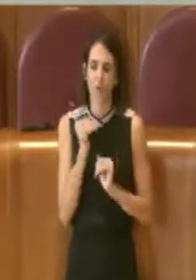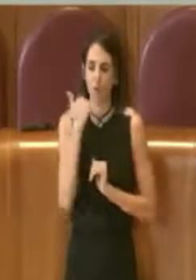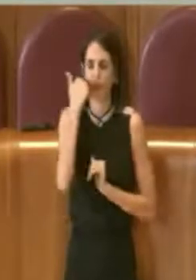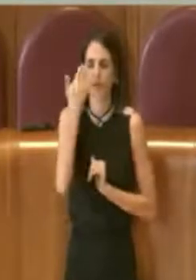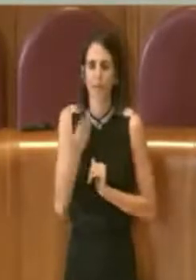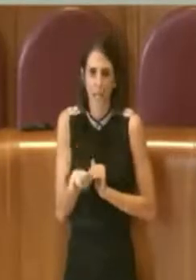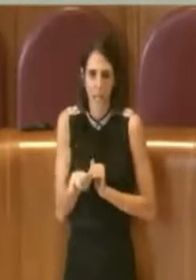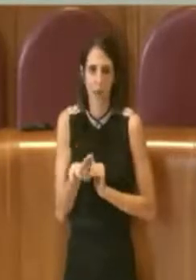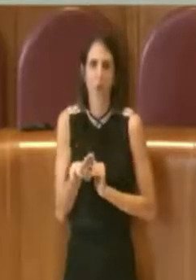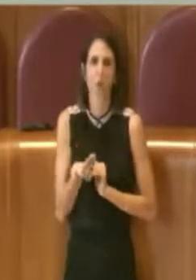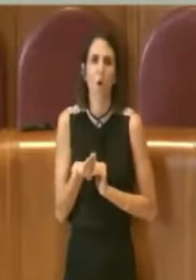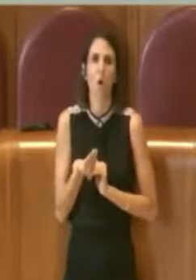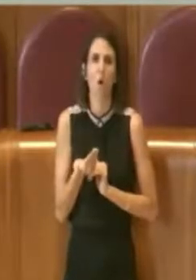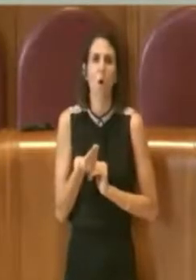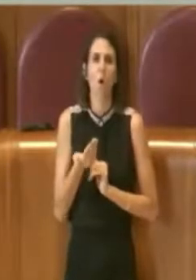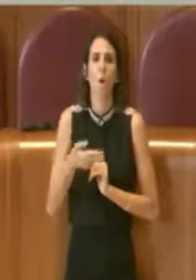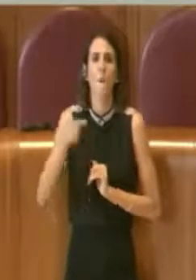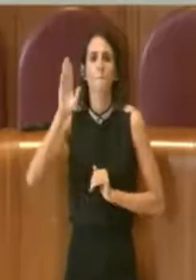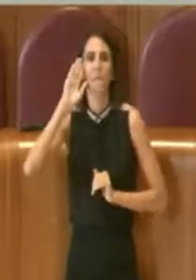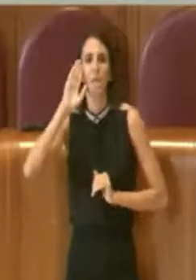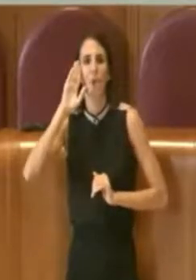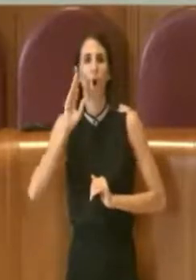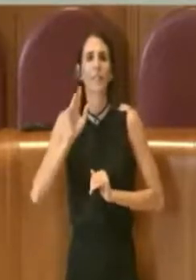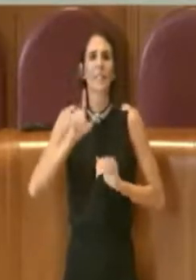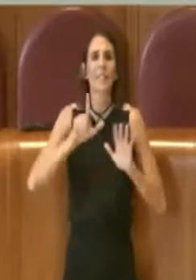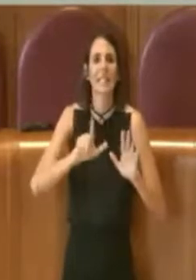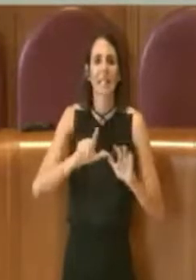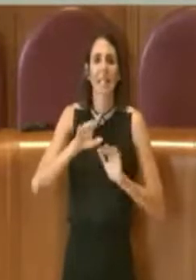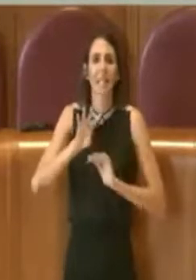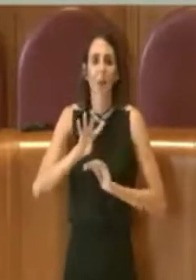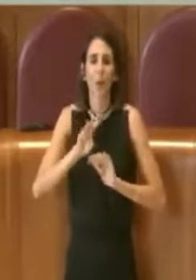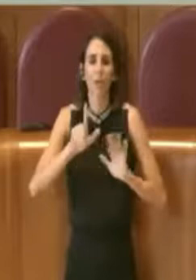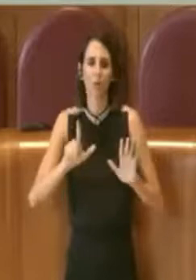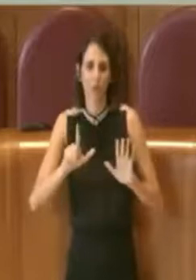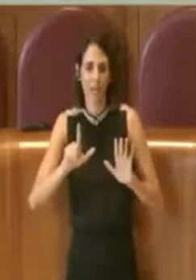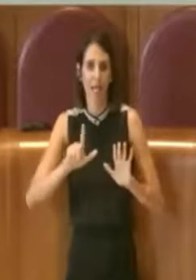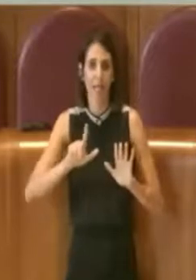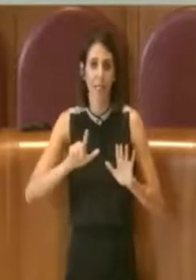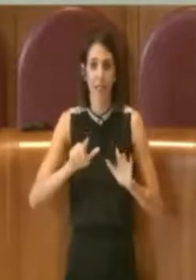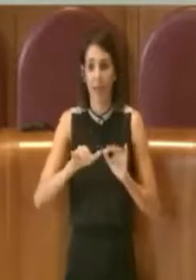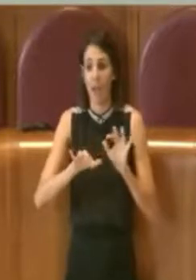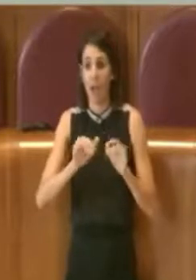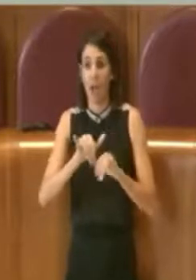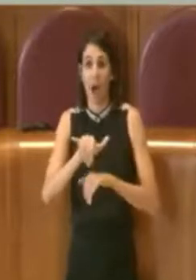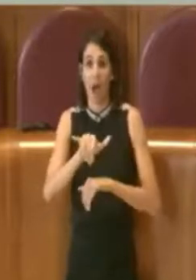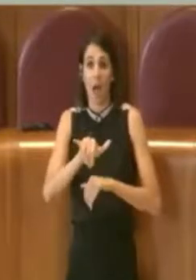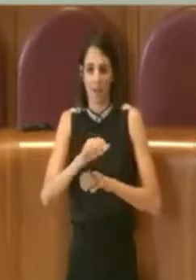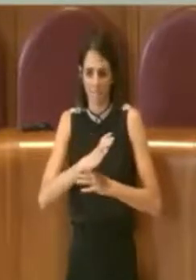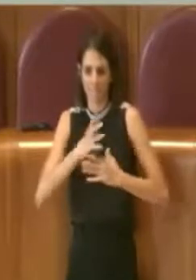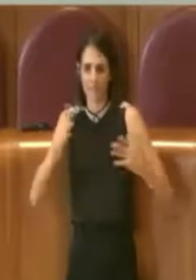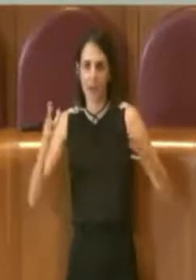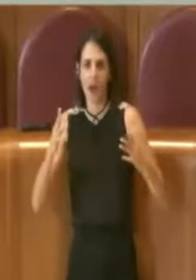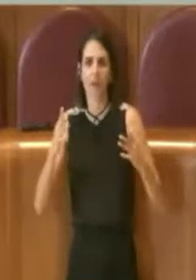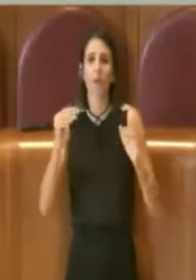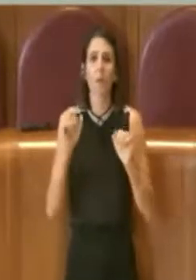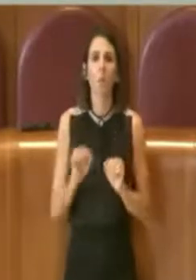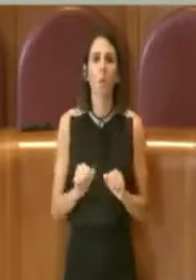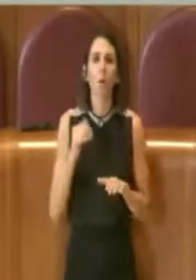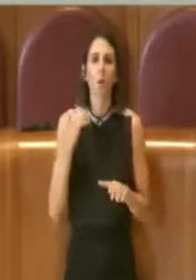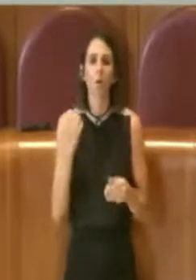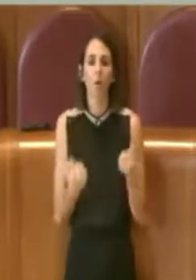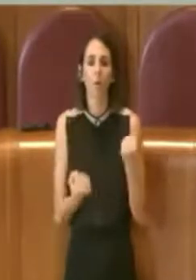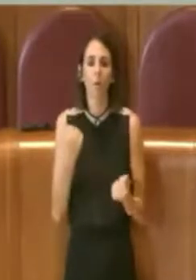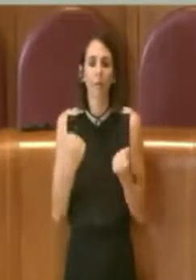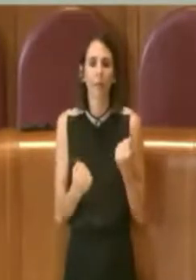piloti di 747 Jumbo possano andare a pilotare un aereo, un Canadair che